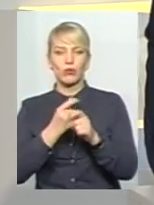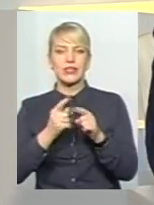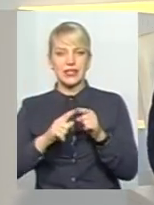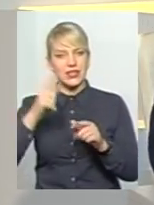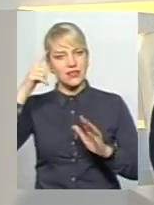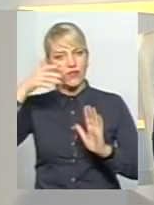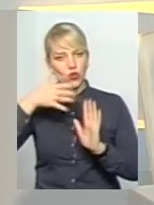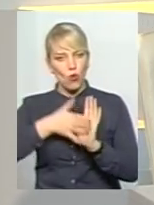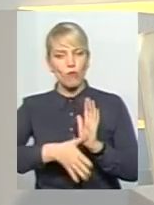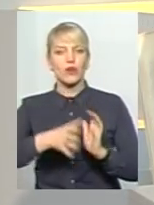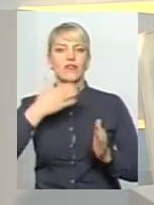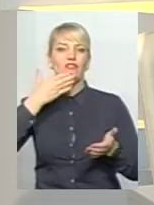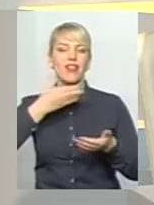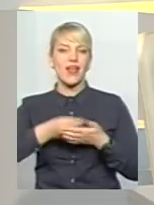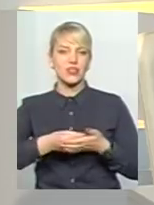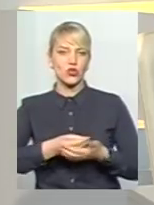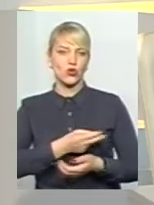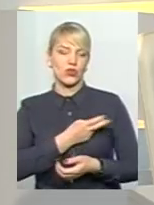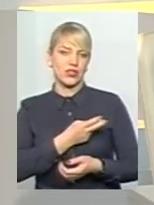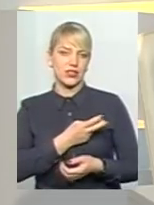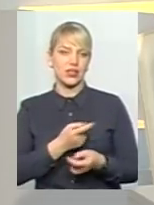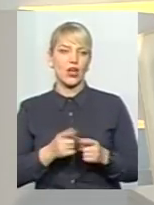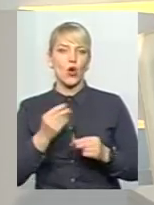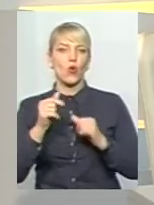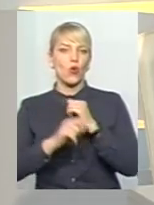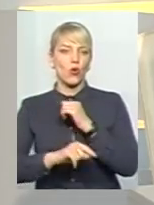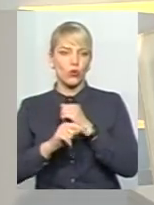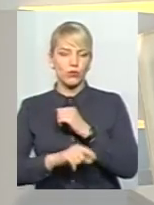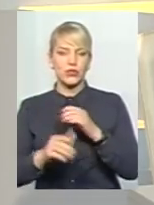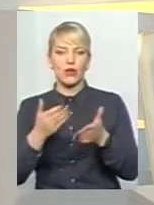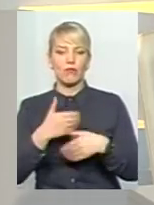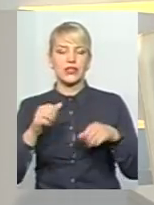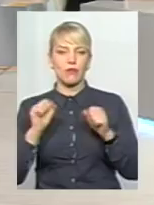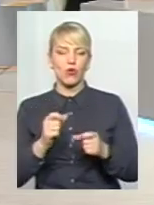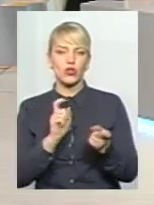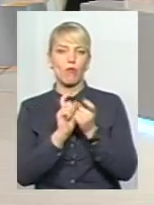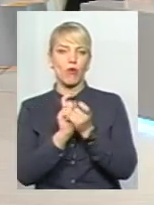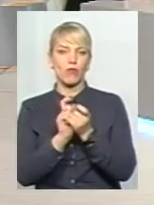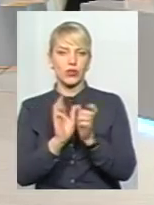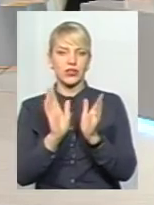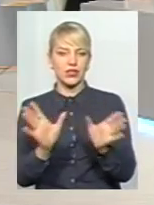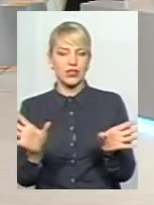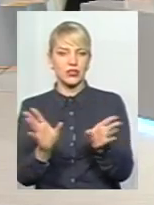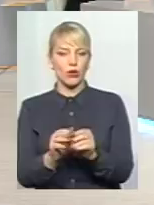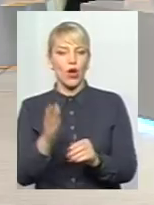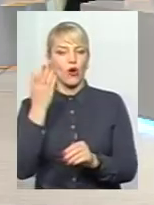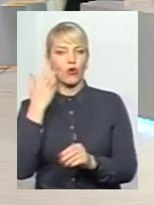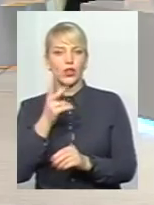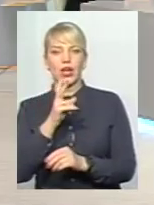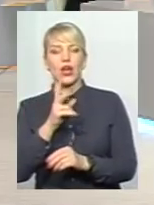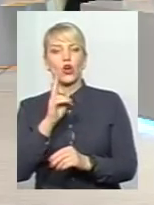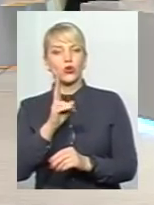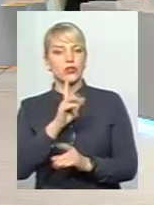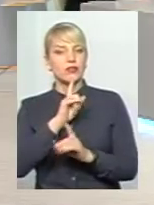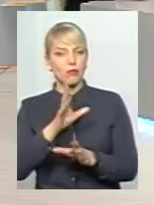ініціативи. Тому, крім корупцією, ми насправді зможемо побороти тільки всі разом. Коли одна частина не буде брати і не буде строювати